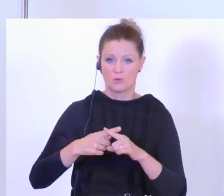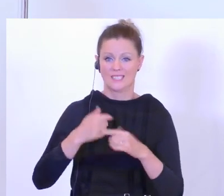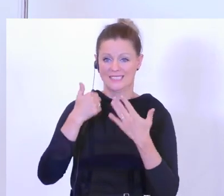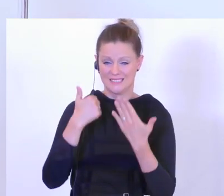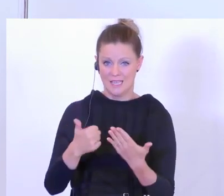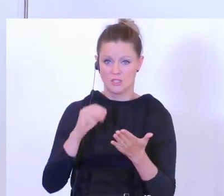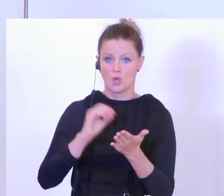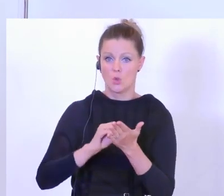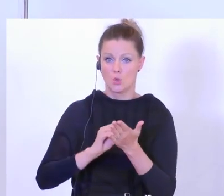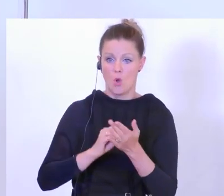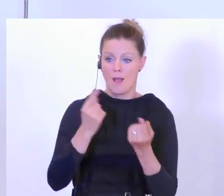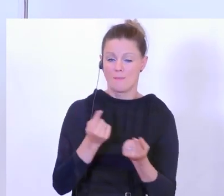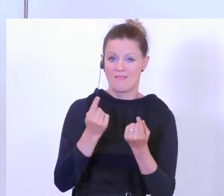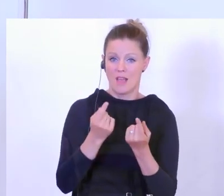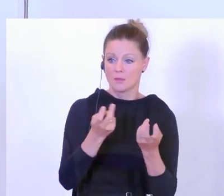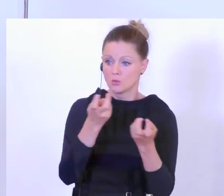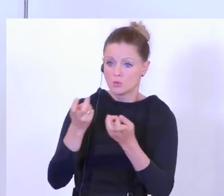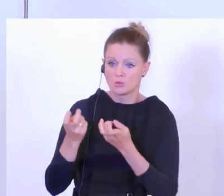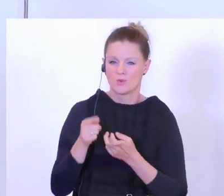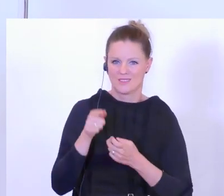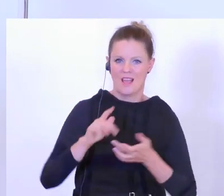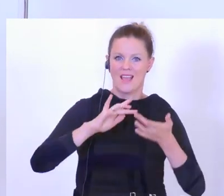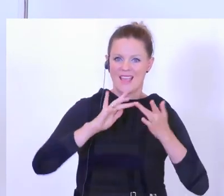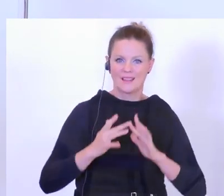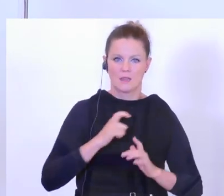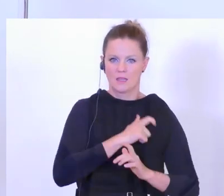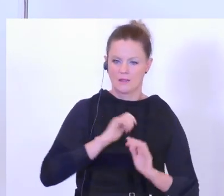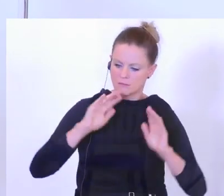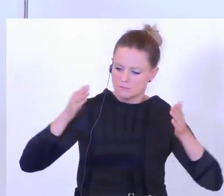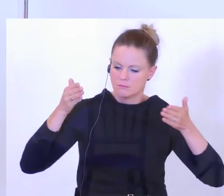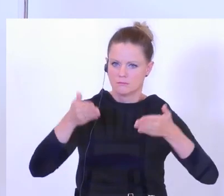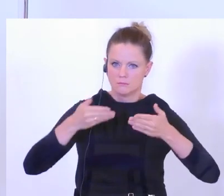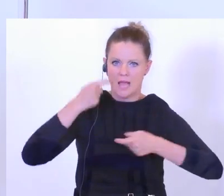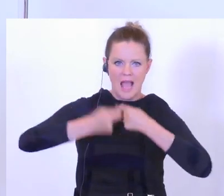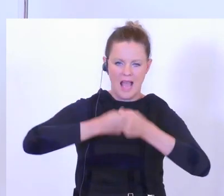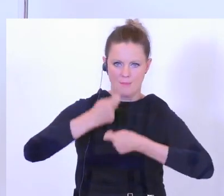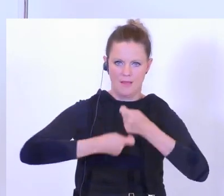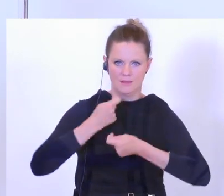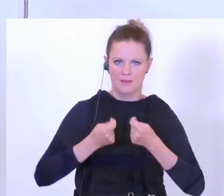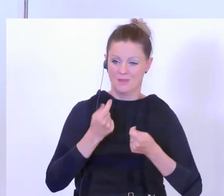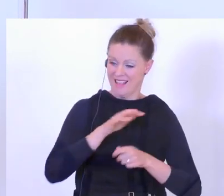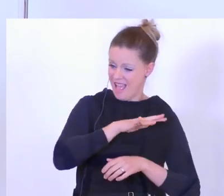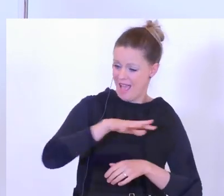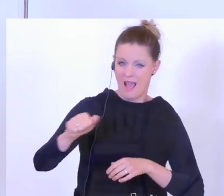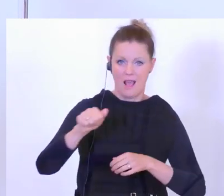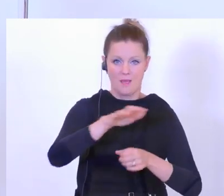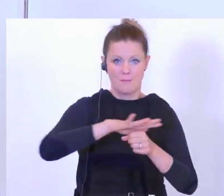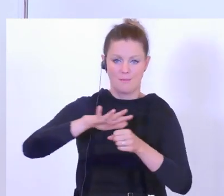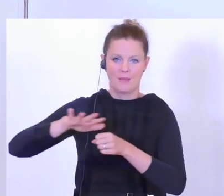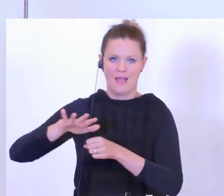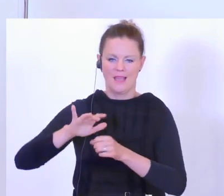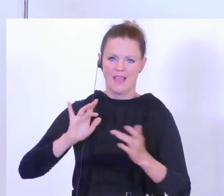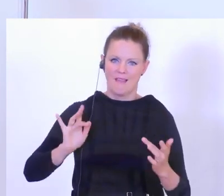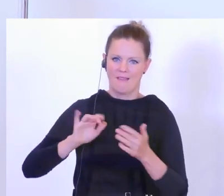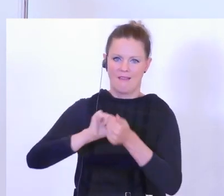angeworben, um sich dem Thema Internetkriminalität intensiv zu widmen und auch da in all diesen Bereichen den Kampf zu